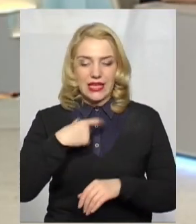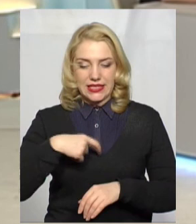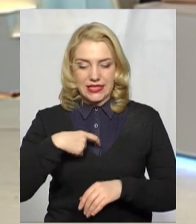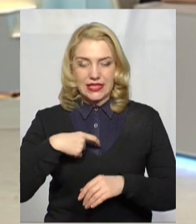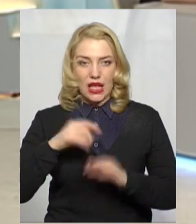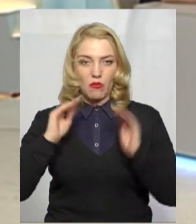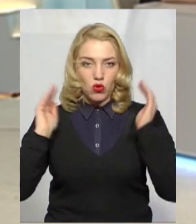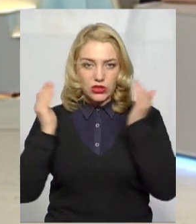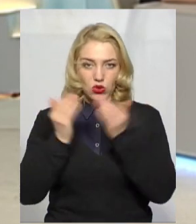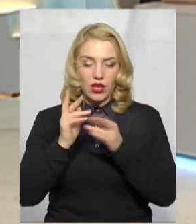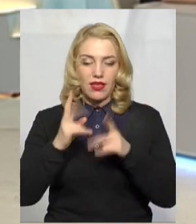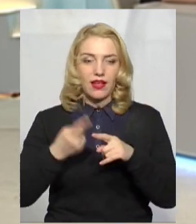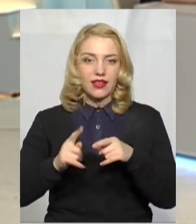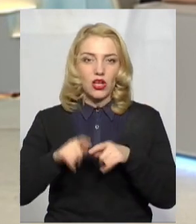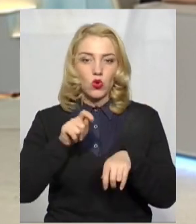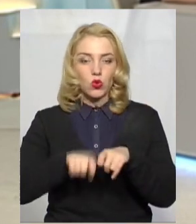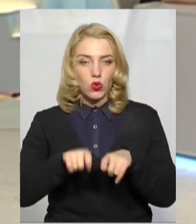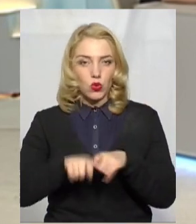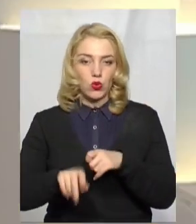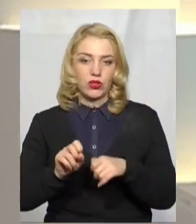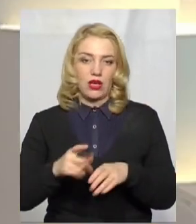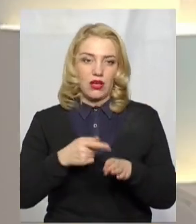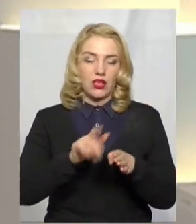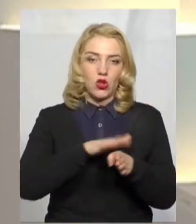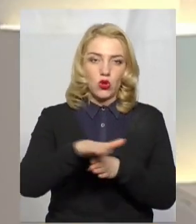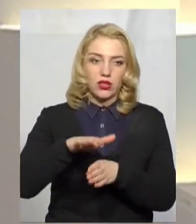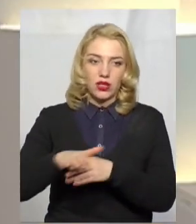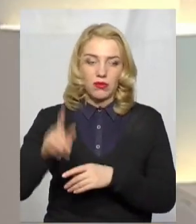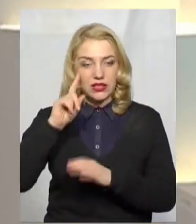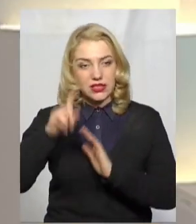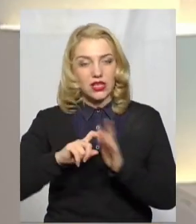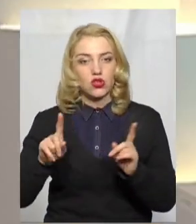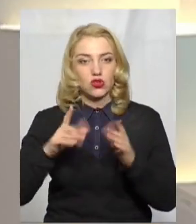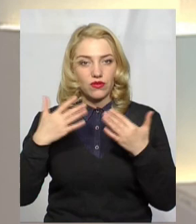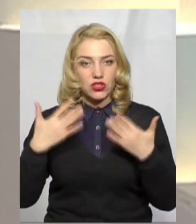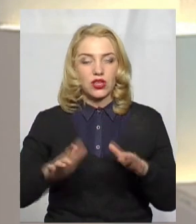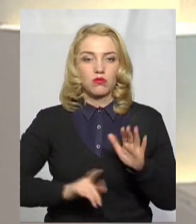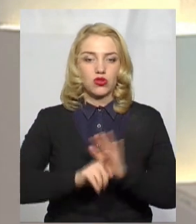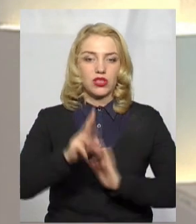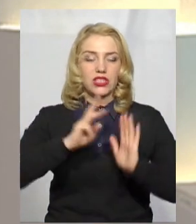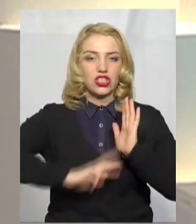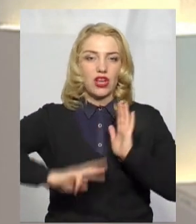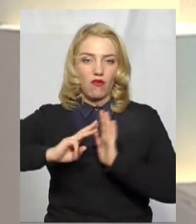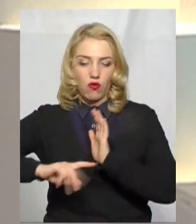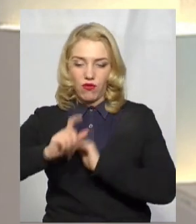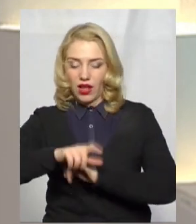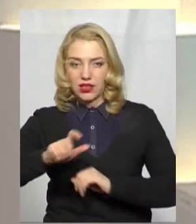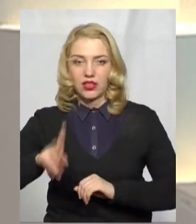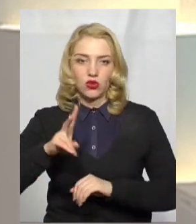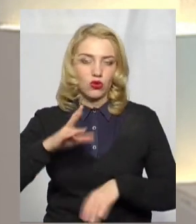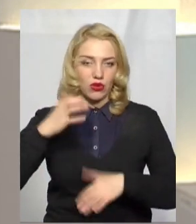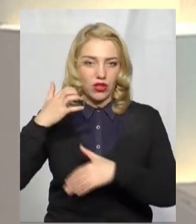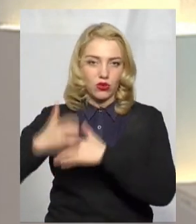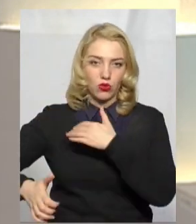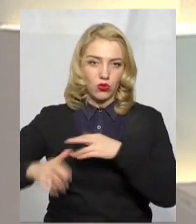Як її контролюють, контролюють її дотримання, дізналися, що вже почали штрафувати тих, хто ігнорує